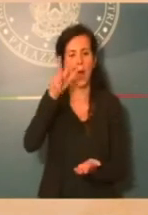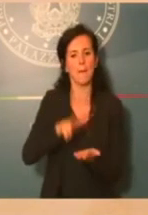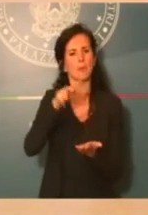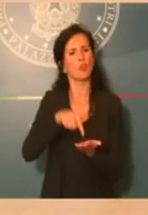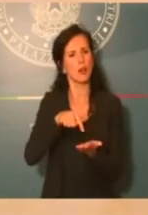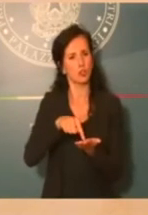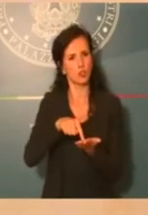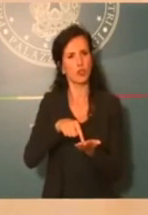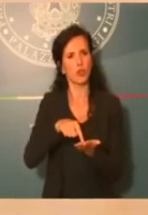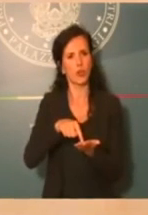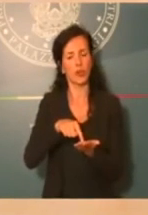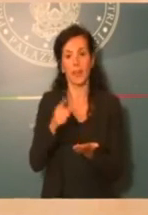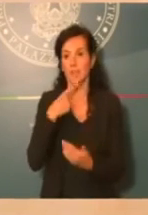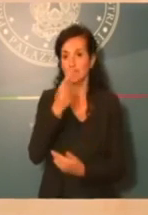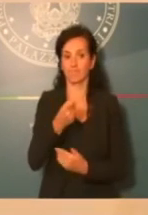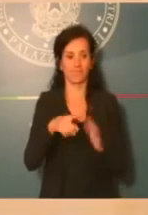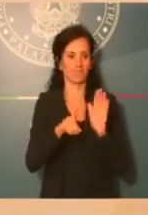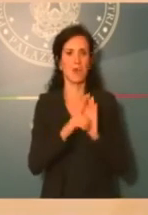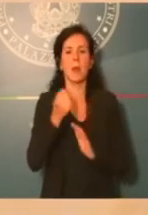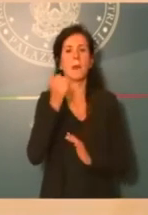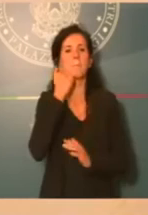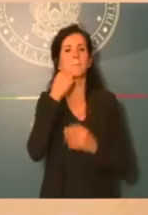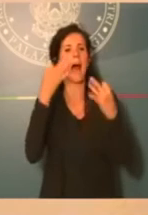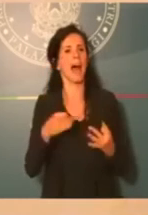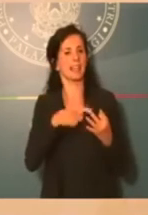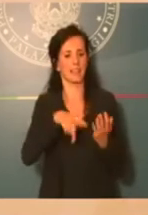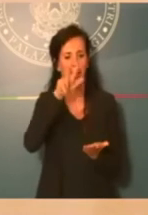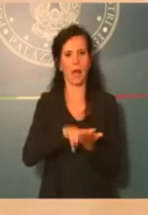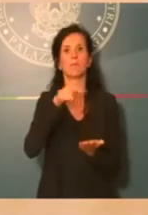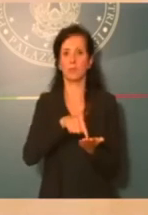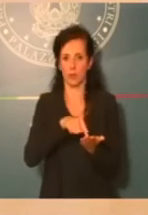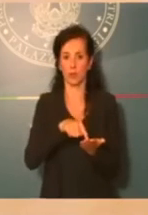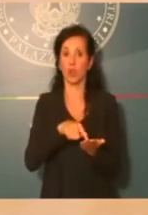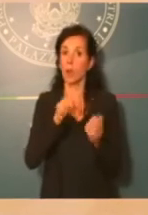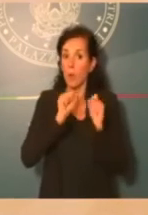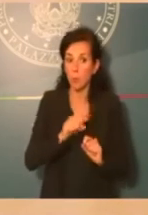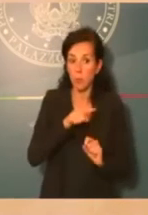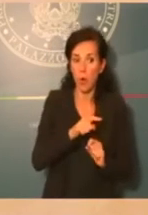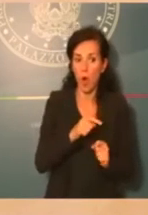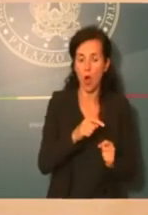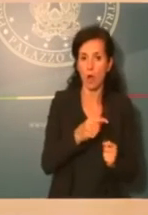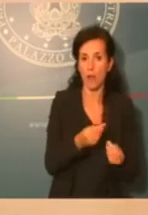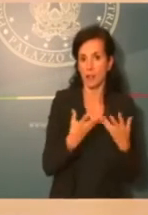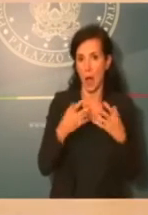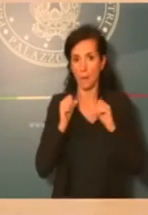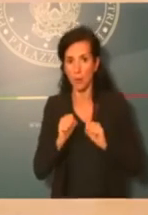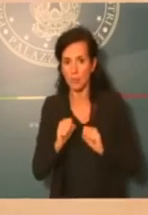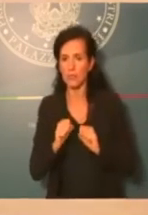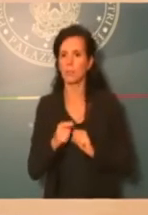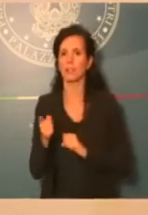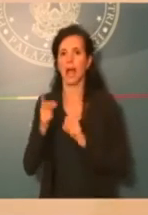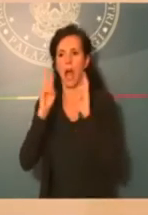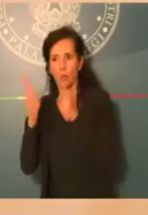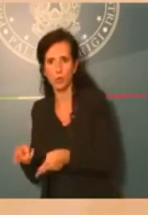può essere un viatico anche riguardo agli altri dossier sul tavolo, da autostrade all'exilva, legge